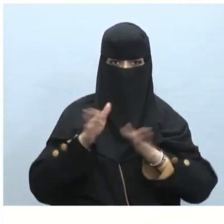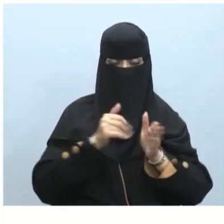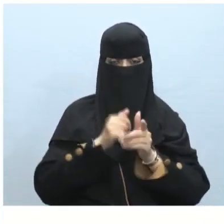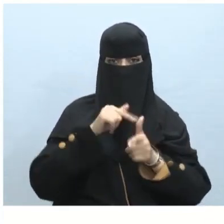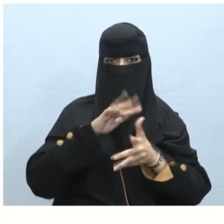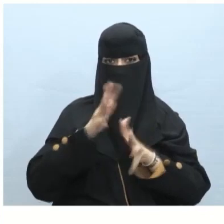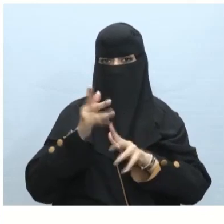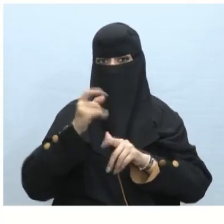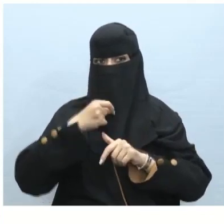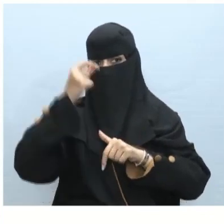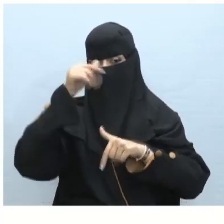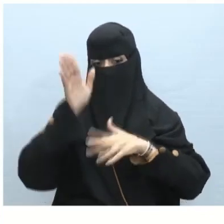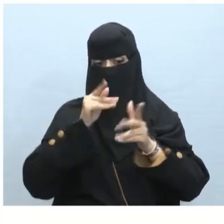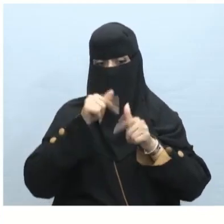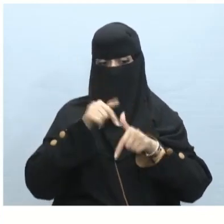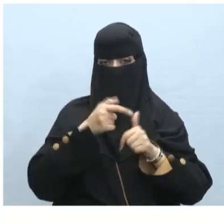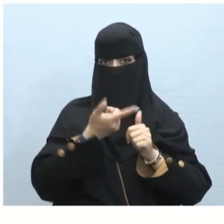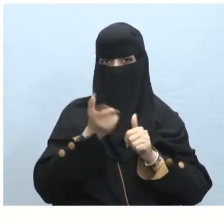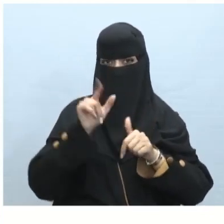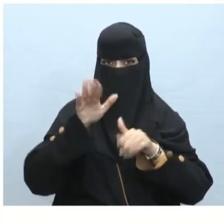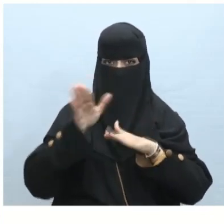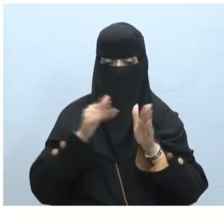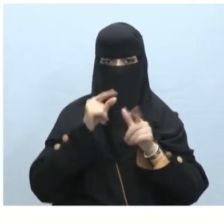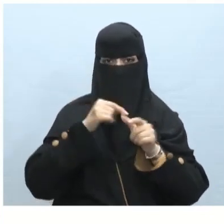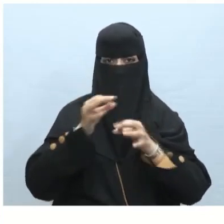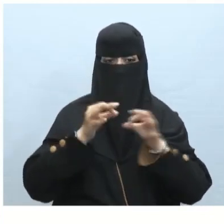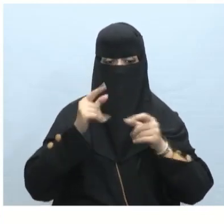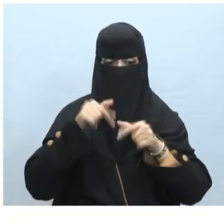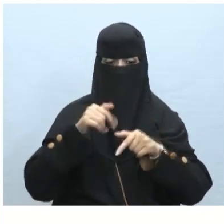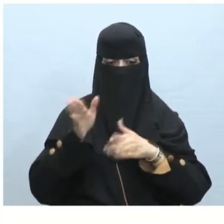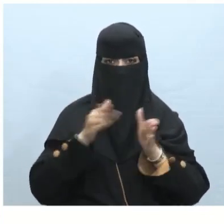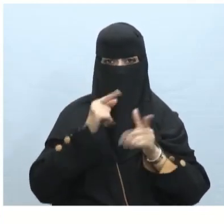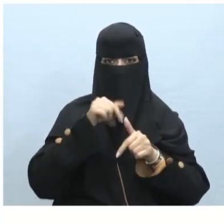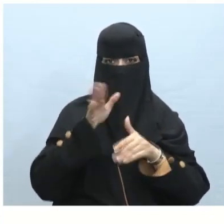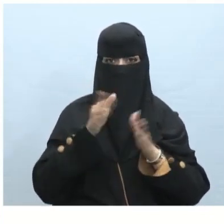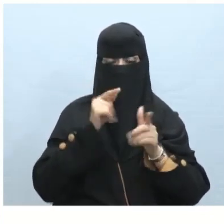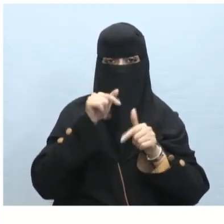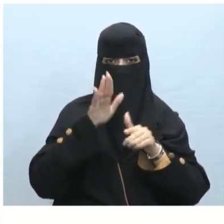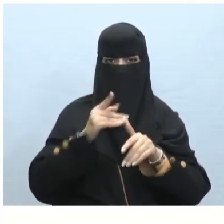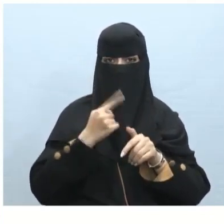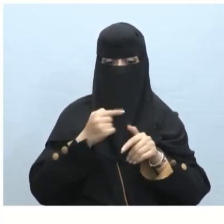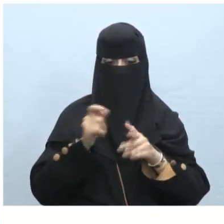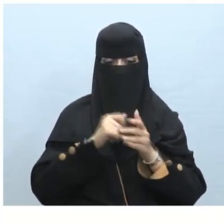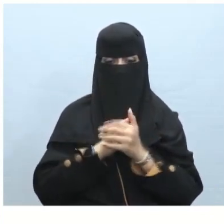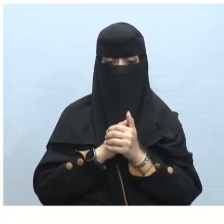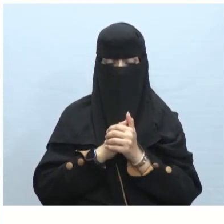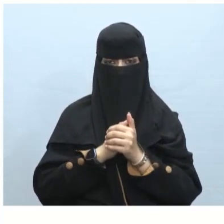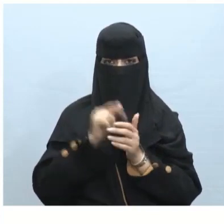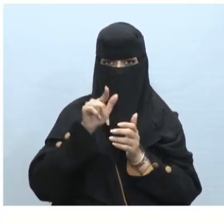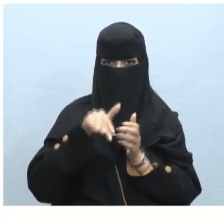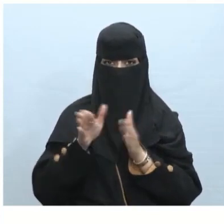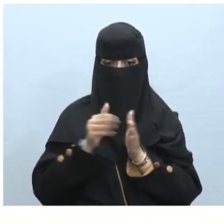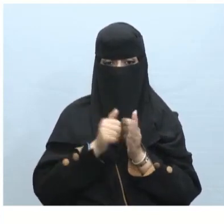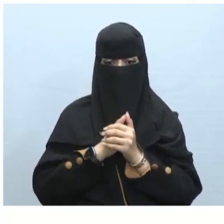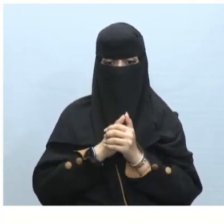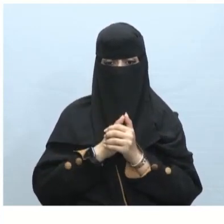وصف تفصيلي لكل مخطط أو لكل SmartArt تريد استخدامها أو موجود في